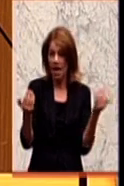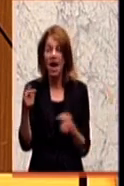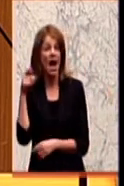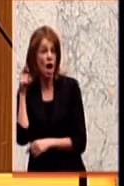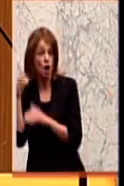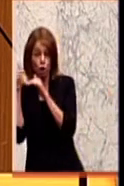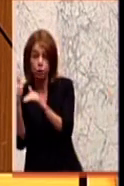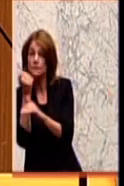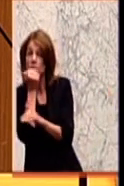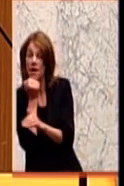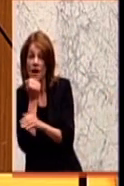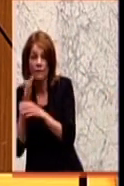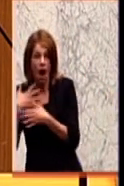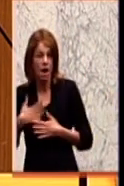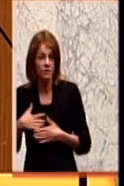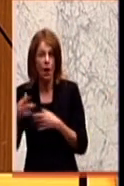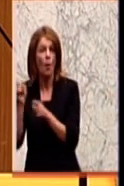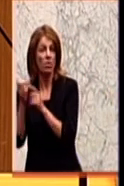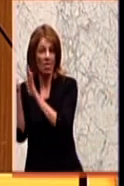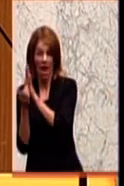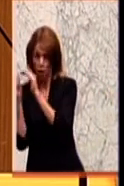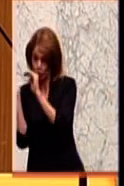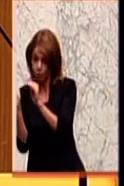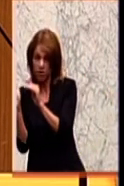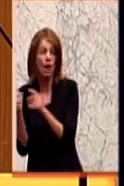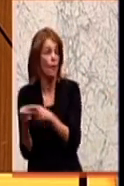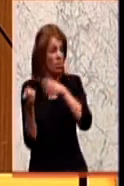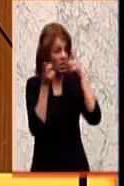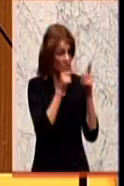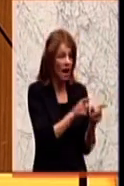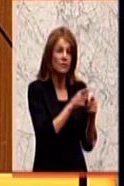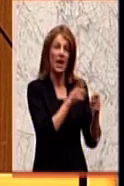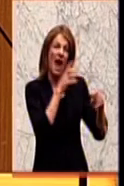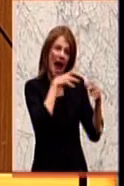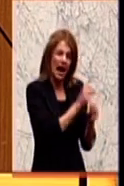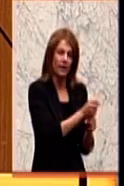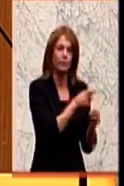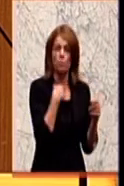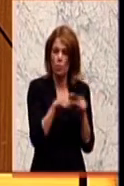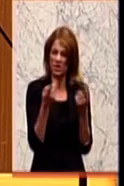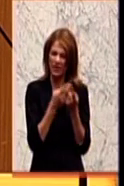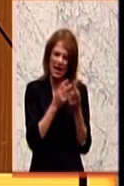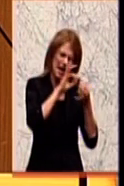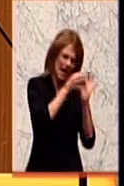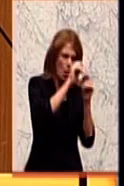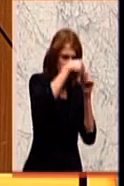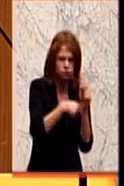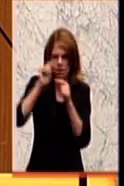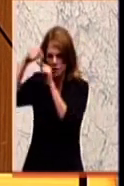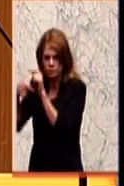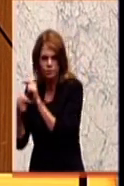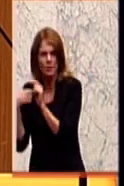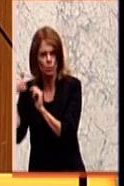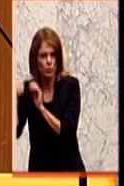einerseits und den Eingriffen andererseits näher zu präzisieren und auch genauso die Bedingungen des